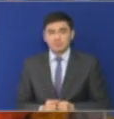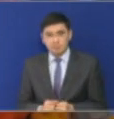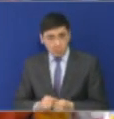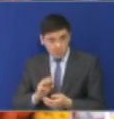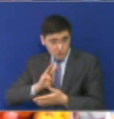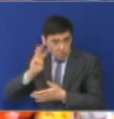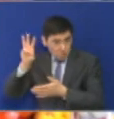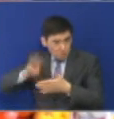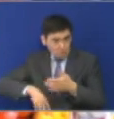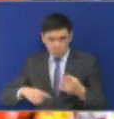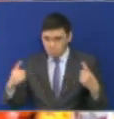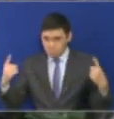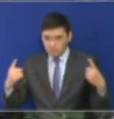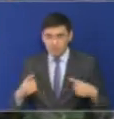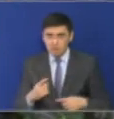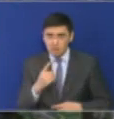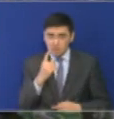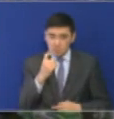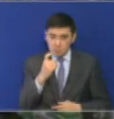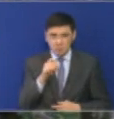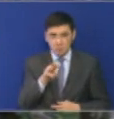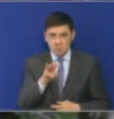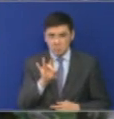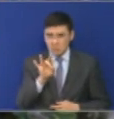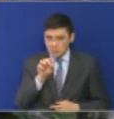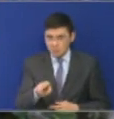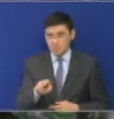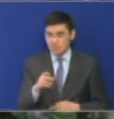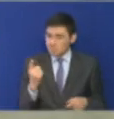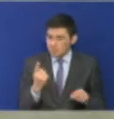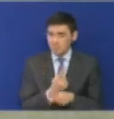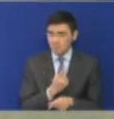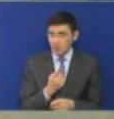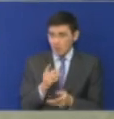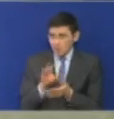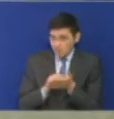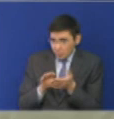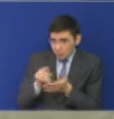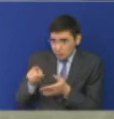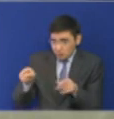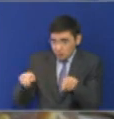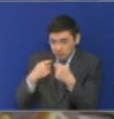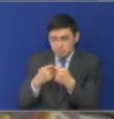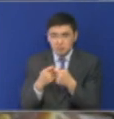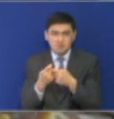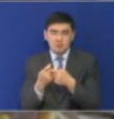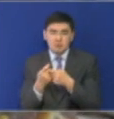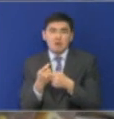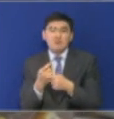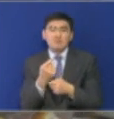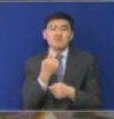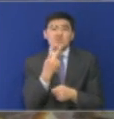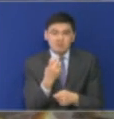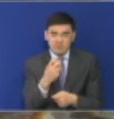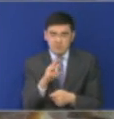достаточно внушительные. 100 месячных расчетных показателей на первый раз. При повторном нарушении в течение года сумма увеличится до 200